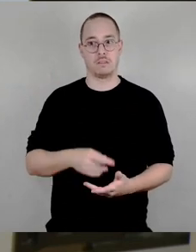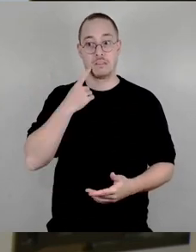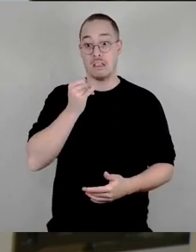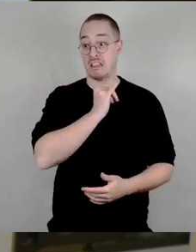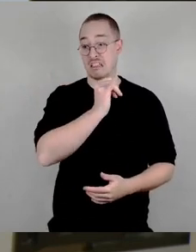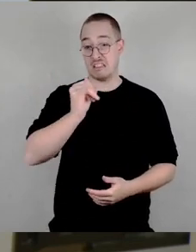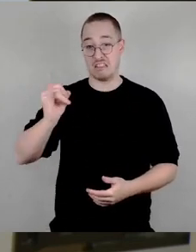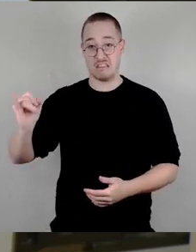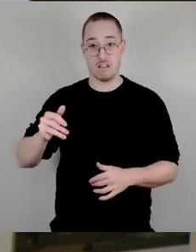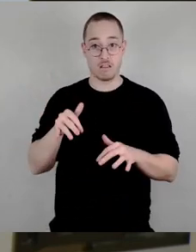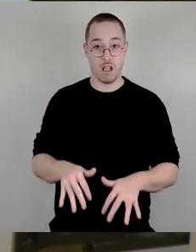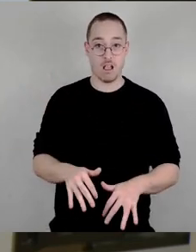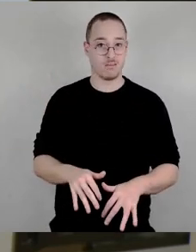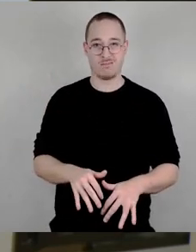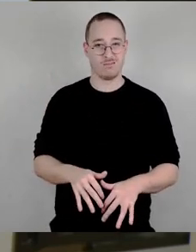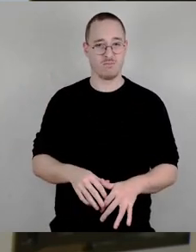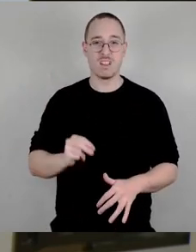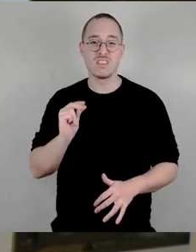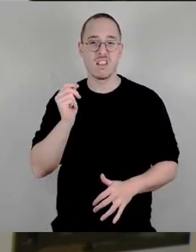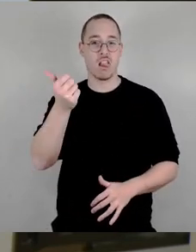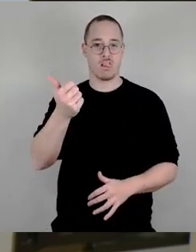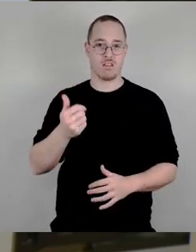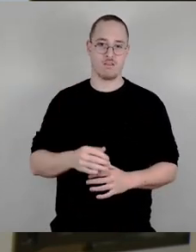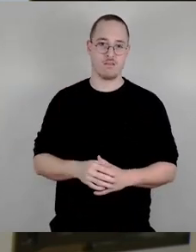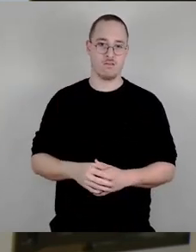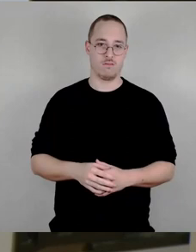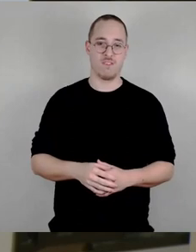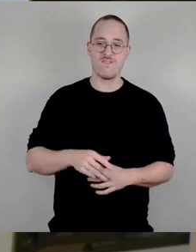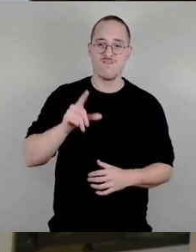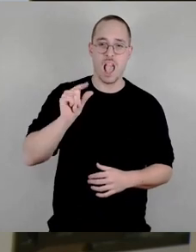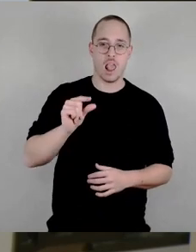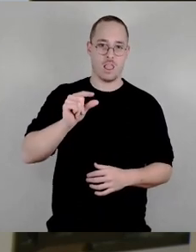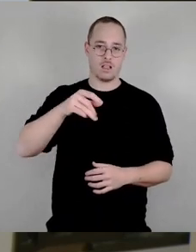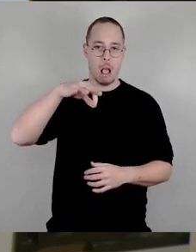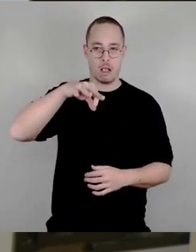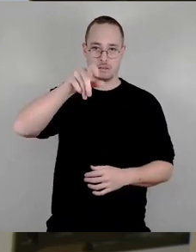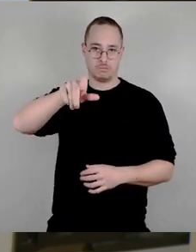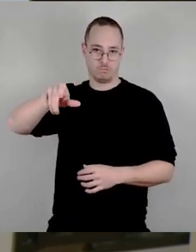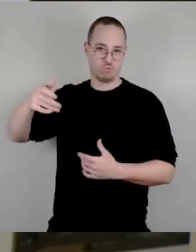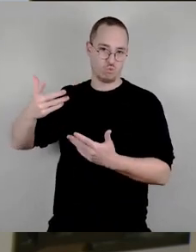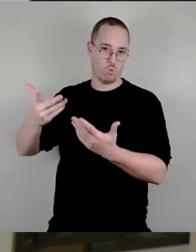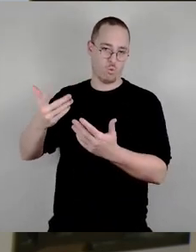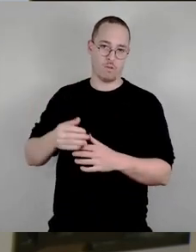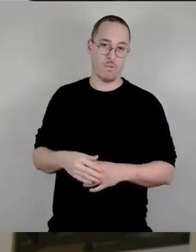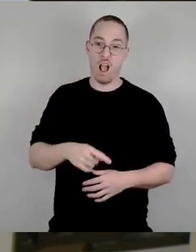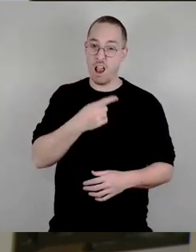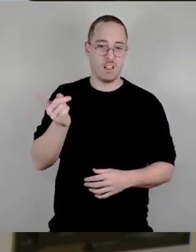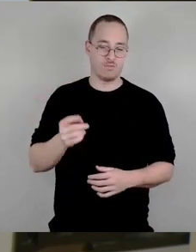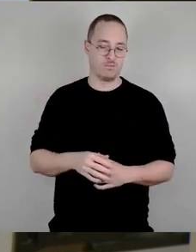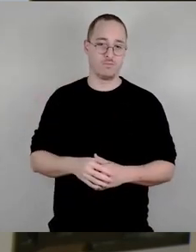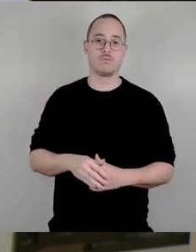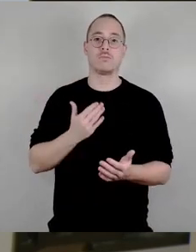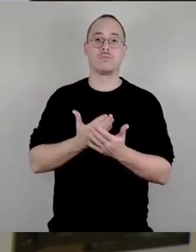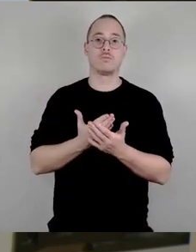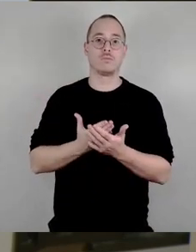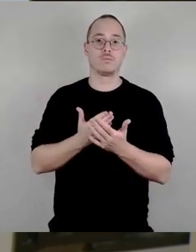deshalb ist eine engmaschische, medizinische, sporttherapeutische und psychologische Betreuung von Beginn an